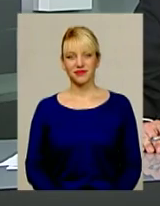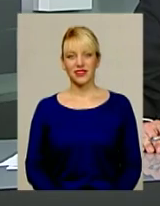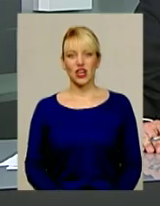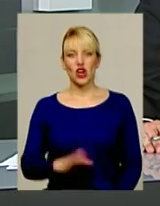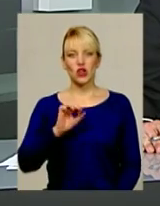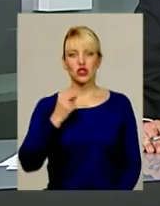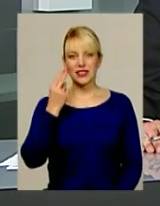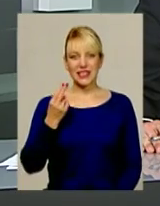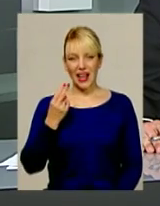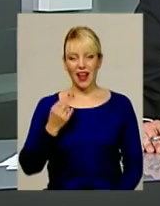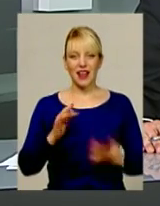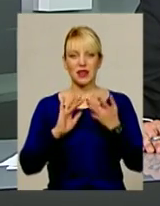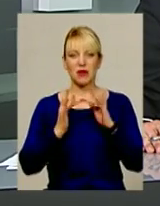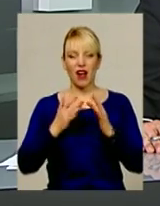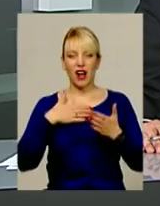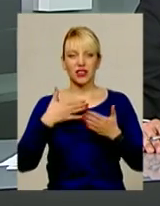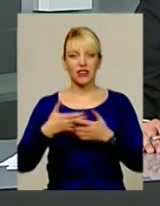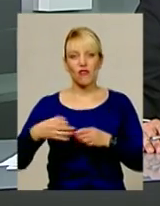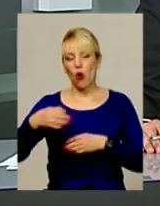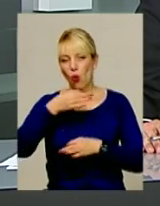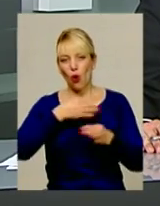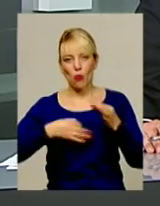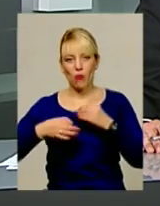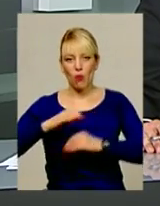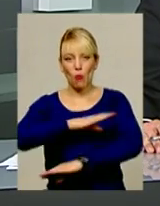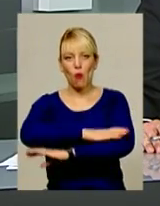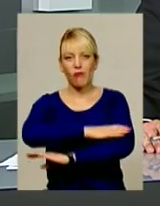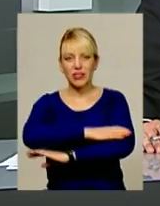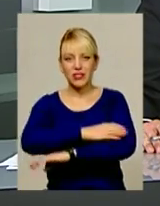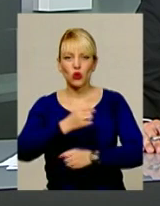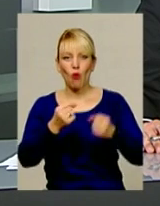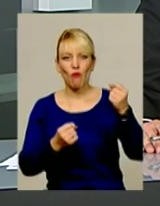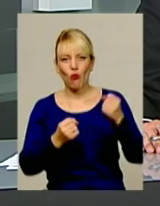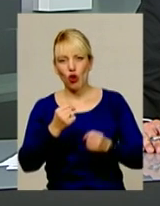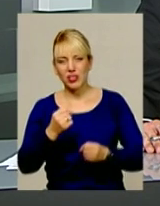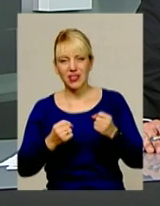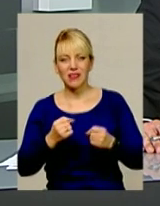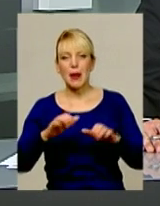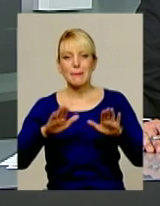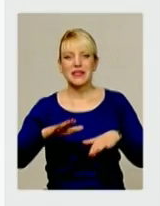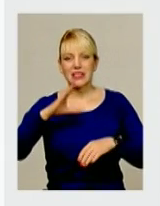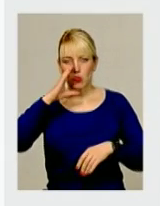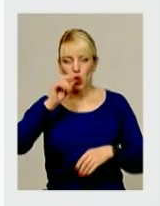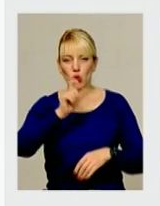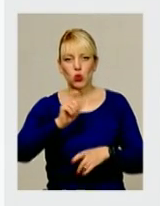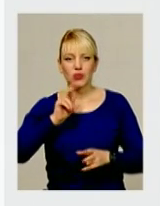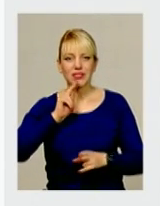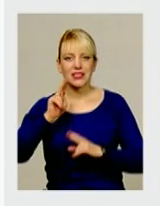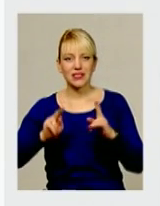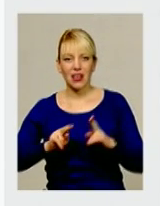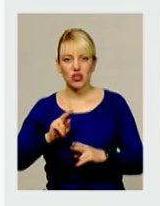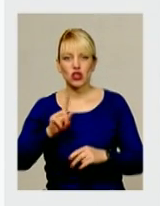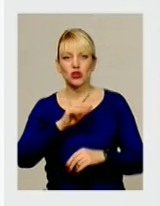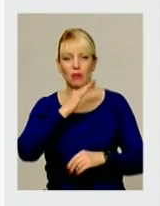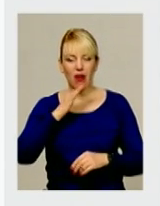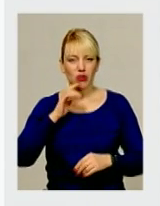Соціальні мережі активно обговорюють поведінку водіїв хмельницьких маршруток. Містяни скаржаться. Чимало перевізників відмовляють у